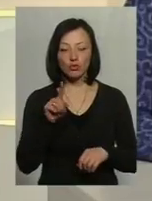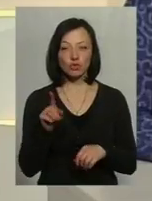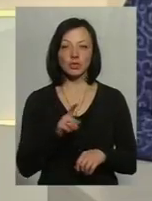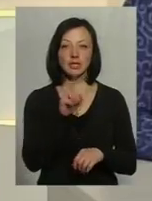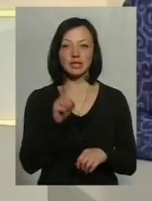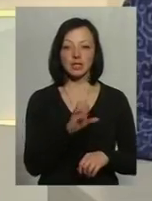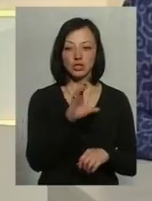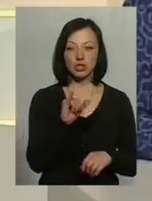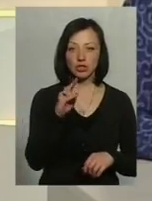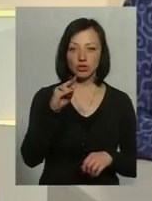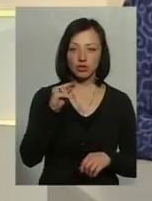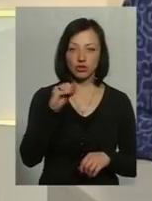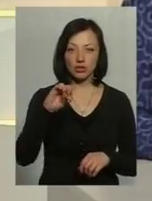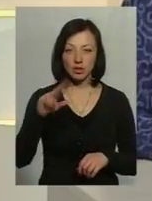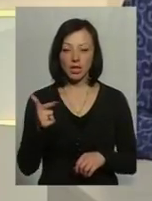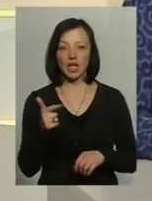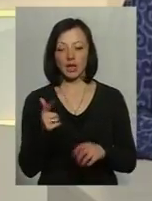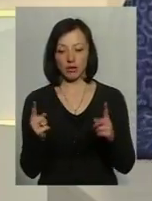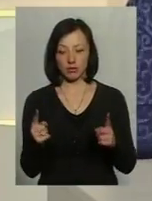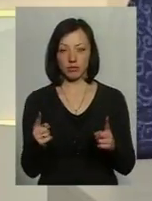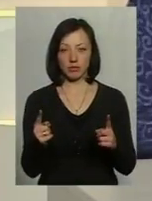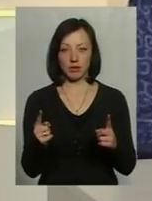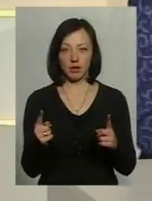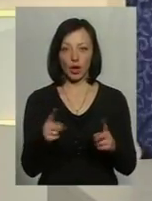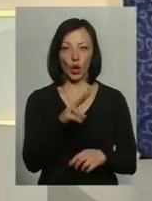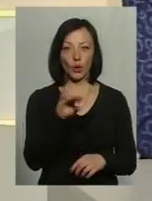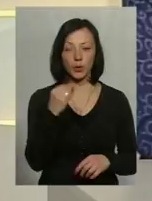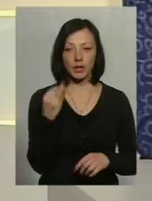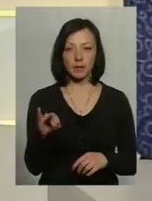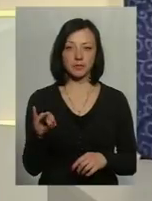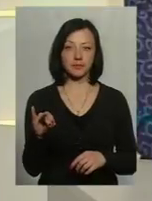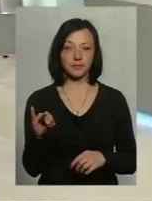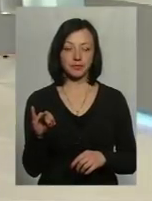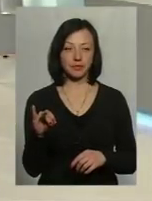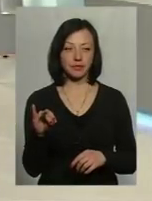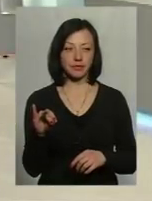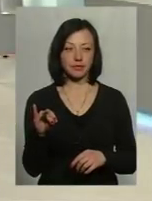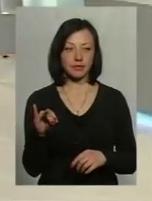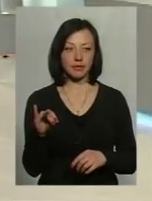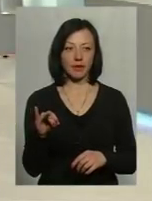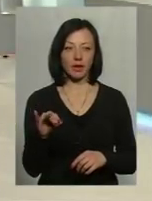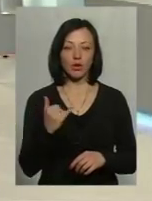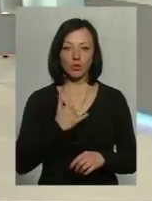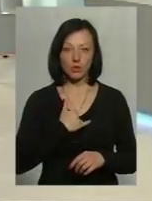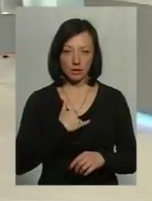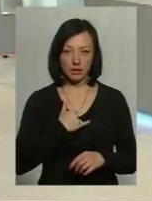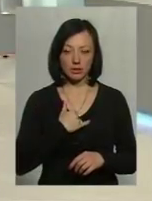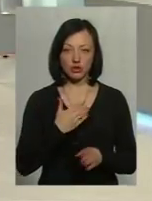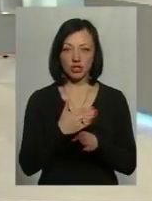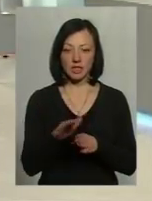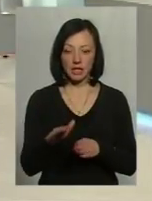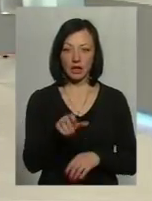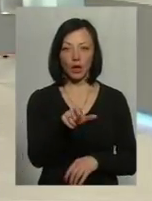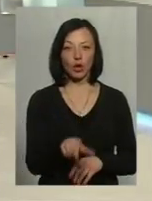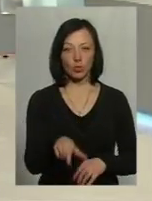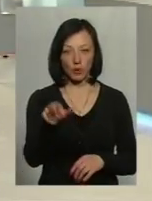січень і за першу декаду лютого в нас частина